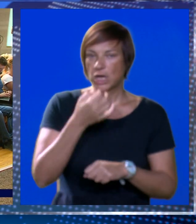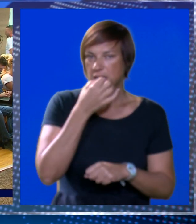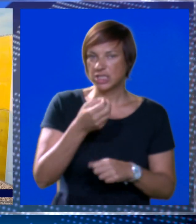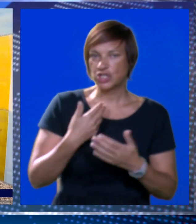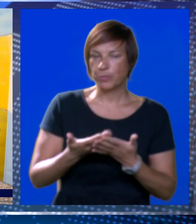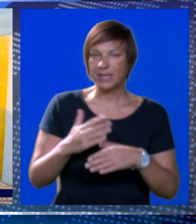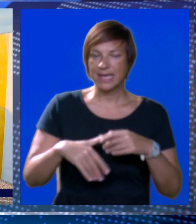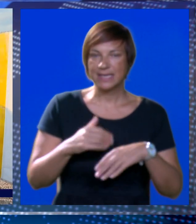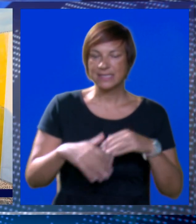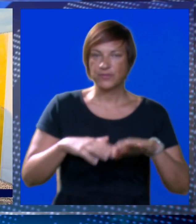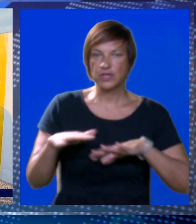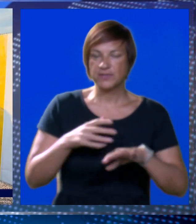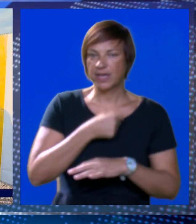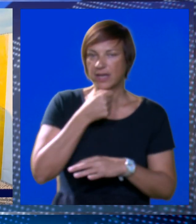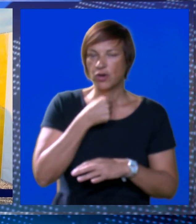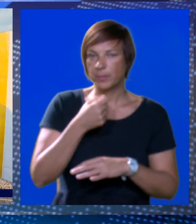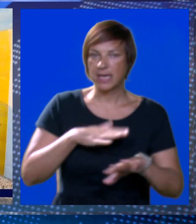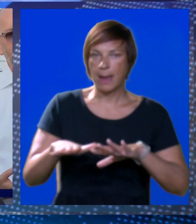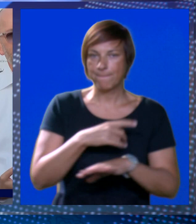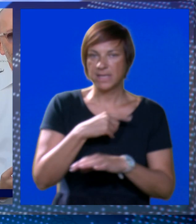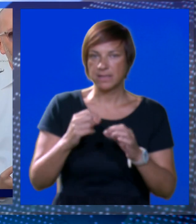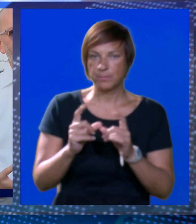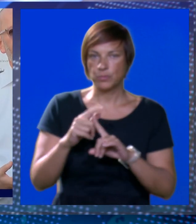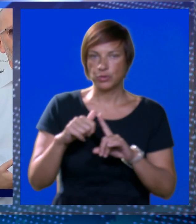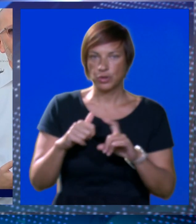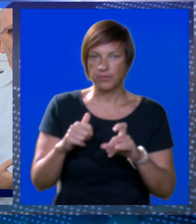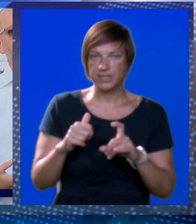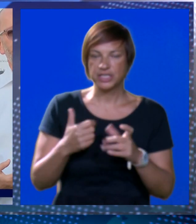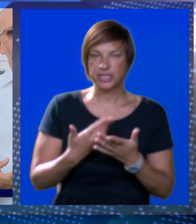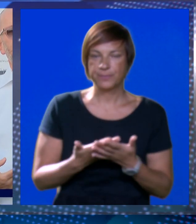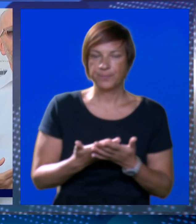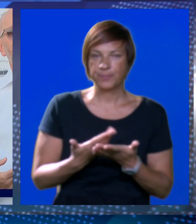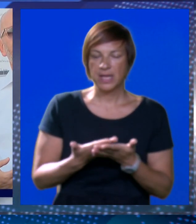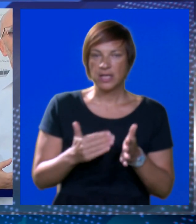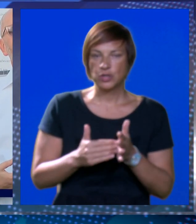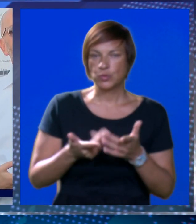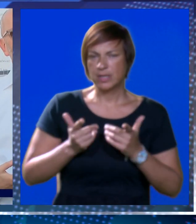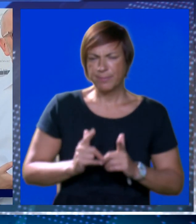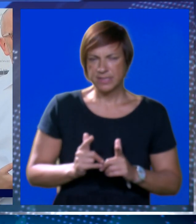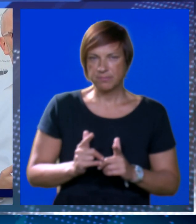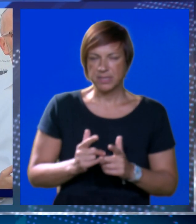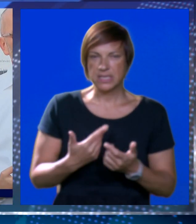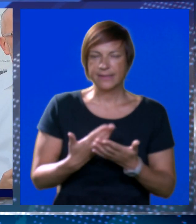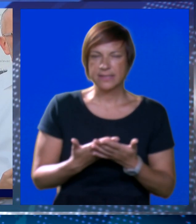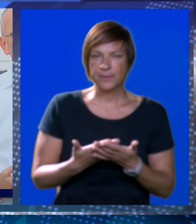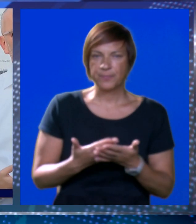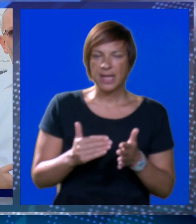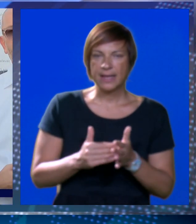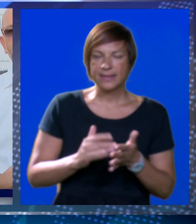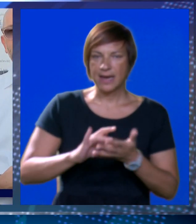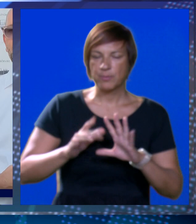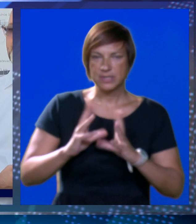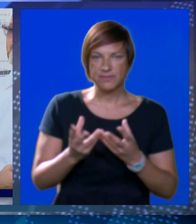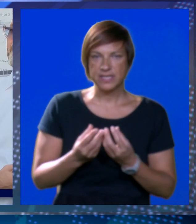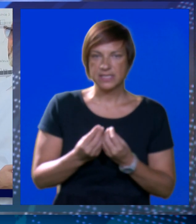političko pitanje, a nezadovoljstvo građana komentirao je i ministar Oleg Budković. Tu treba smiriti tenzije i